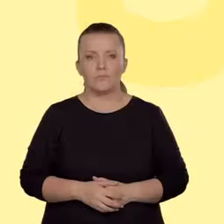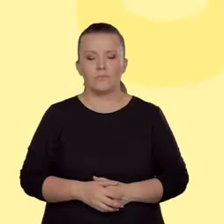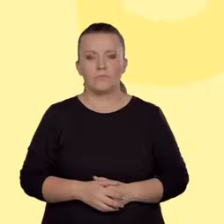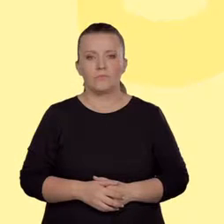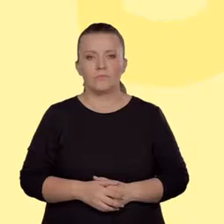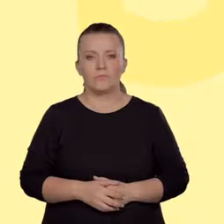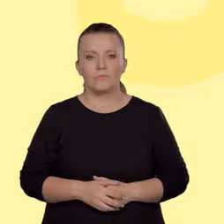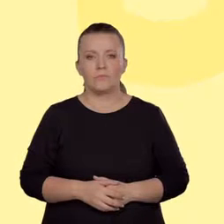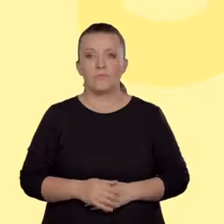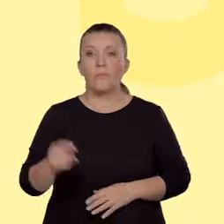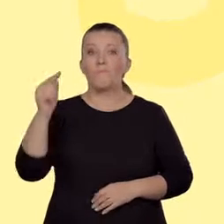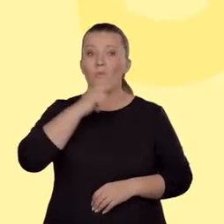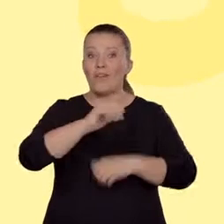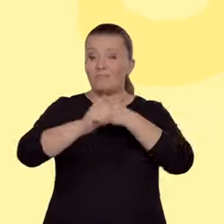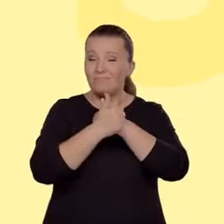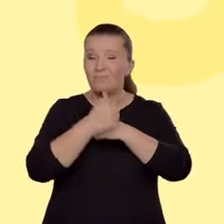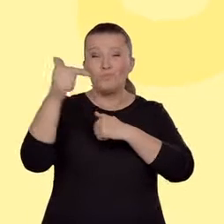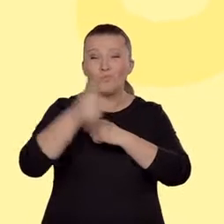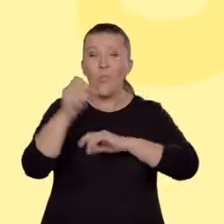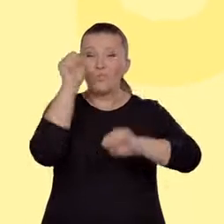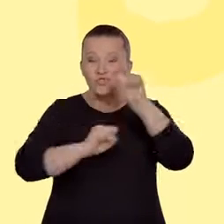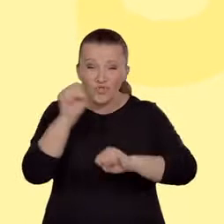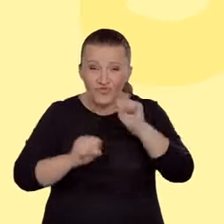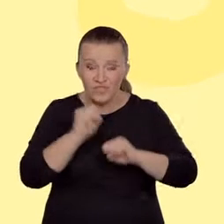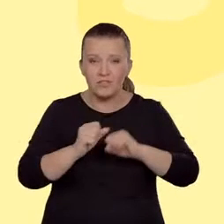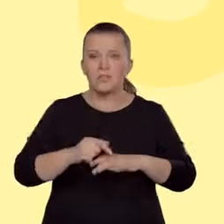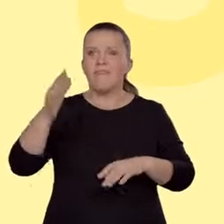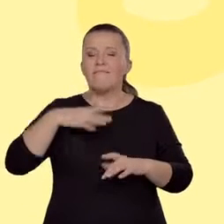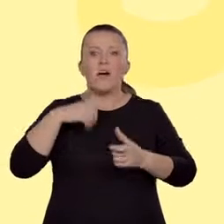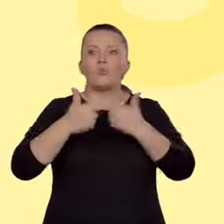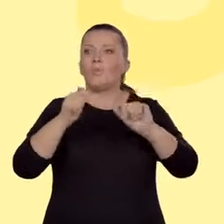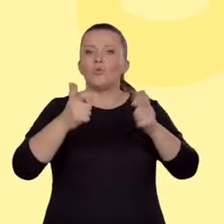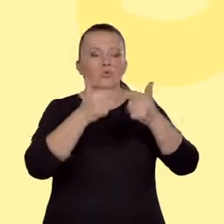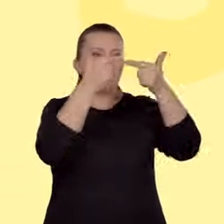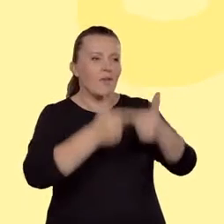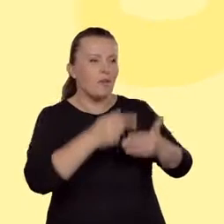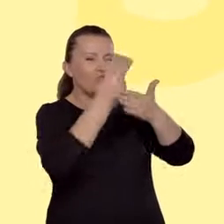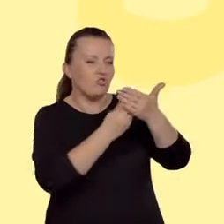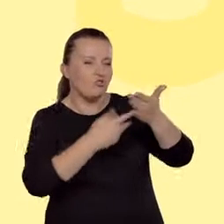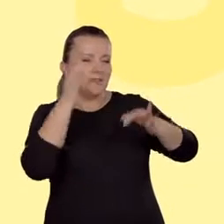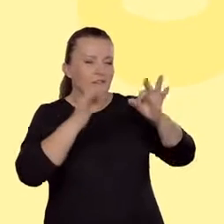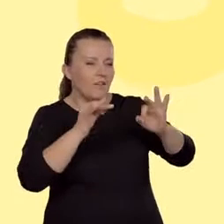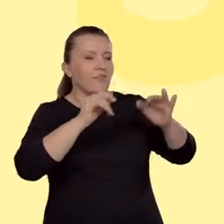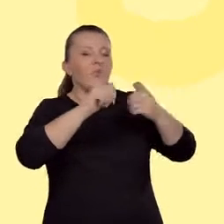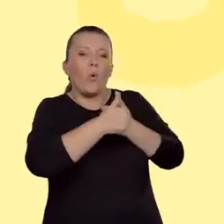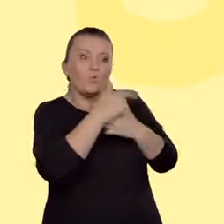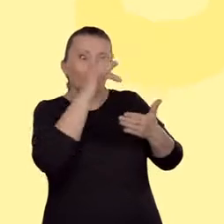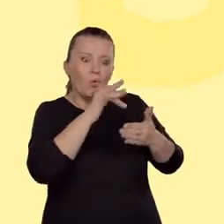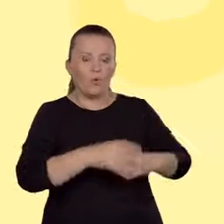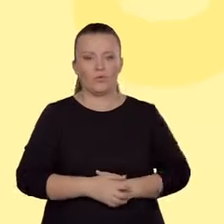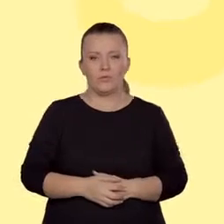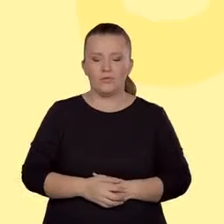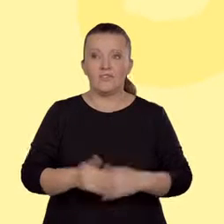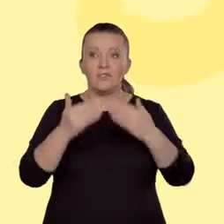Umiejętność interpretowania należy ćwiczyć. Warto często czytać wiersze, zastanawiać się o czym są. Takie odczytanie i wyrobioną dzięki niemu